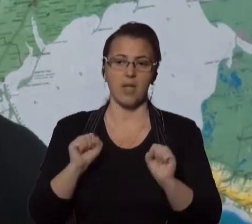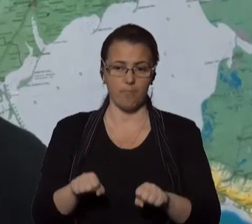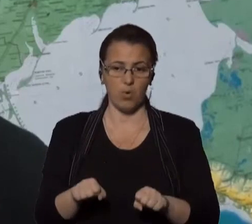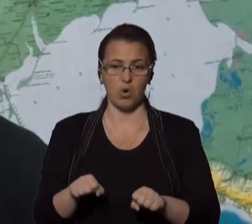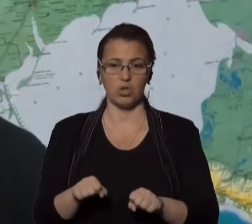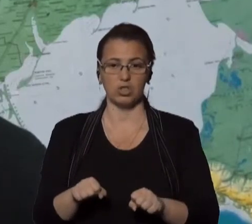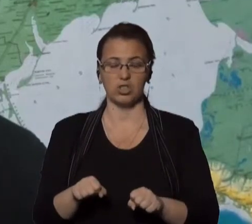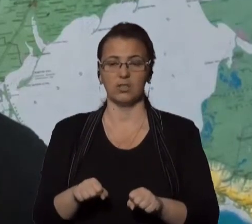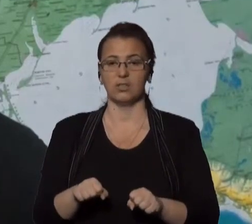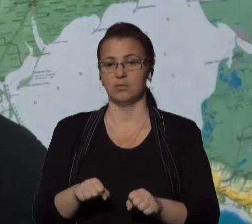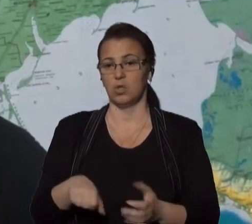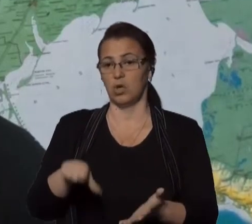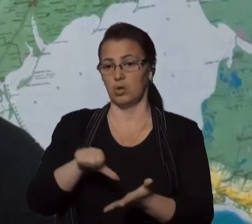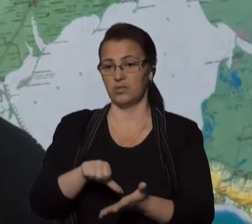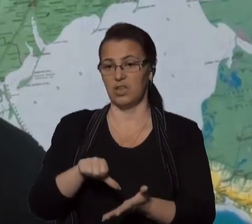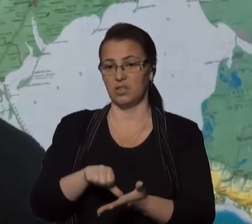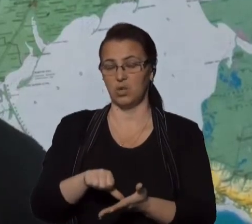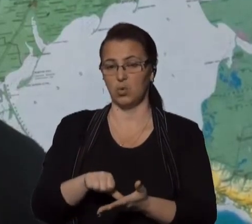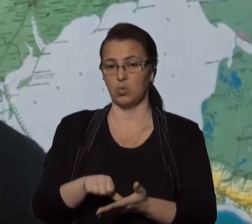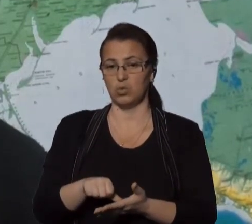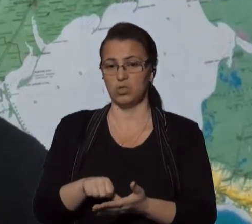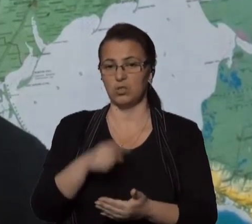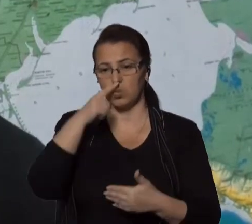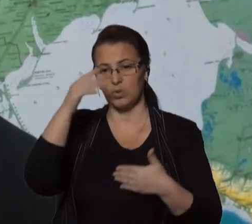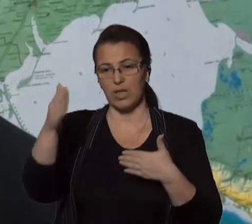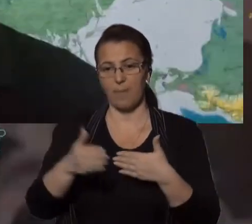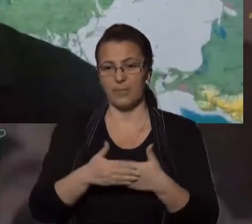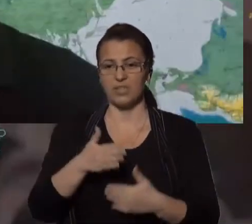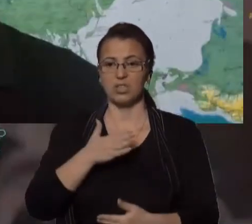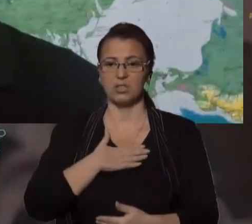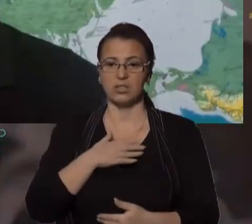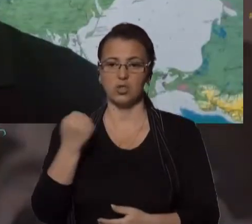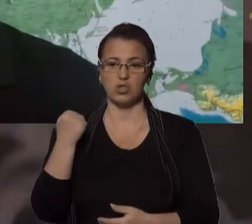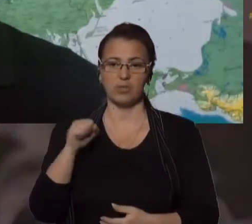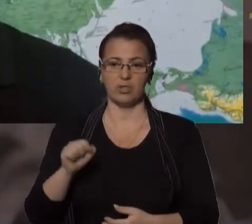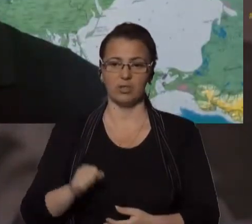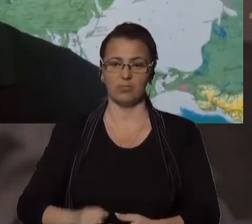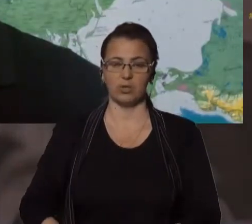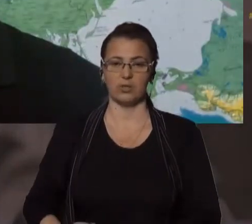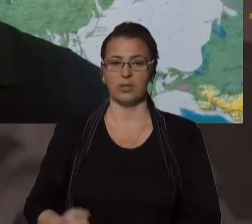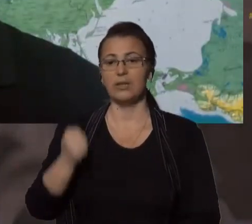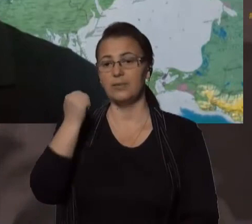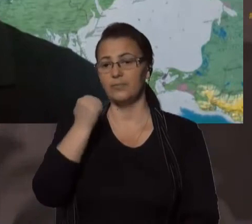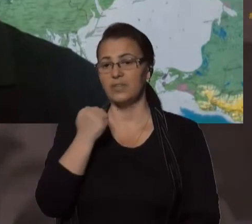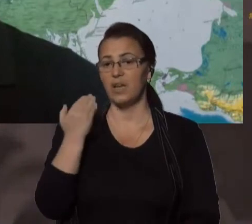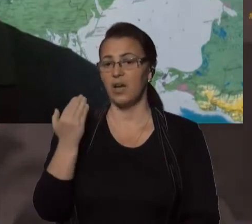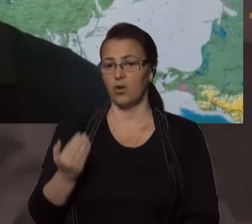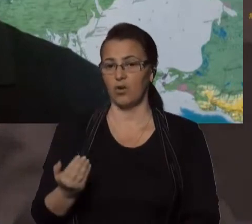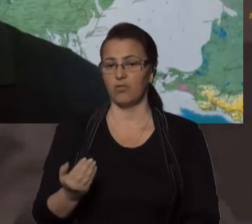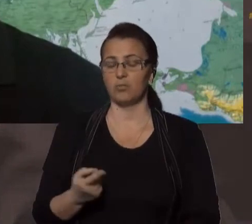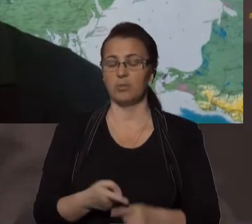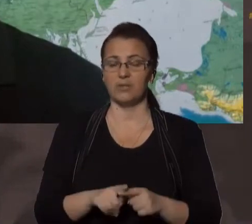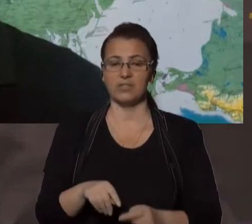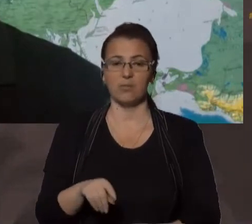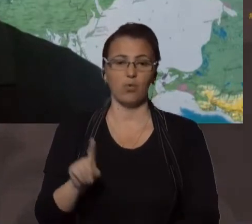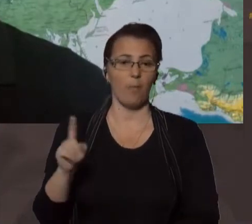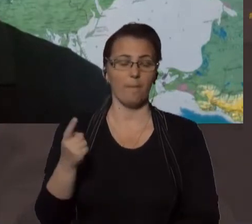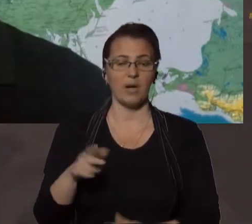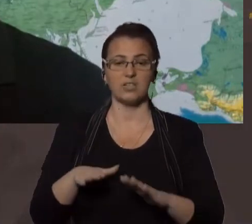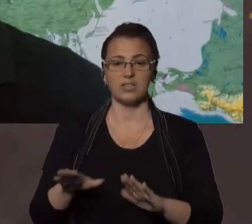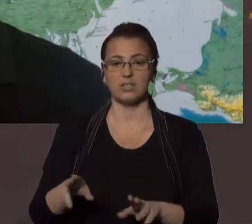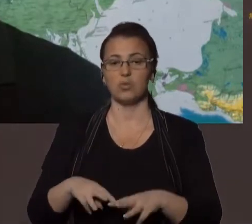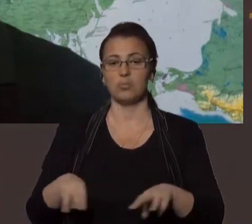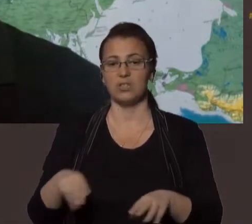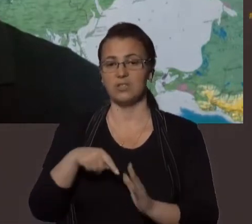взяти участь у наближенні нашої перемоги. Дуже дякуємо вам, Євген Єнін, перший заступник